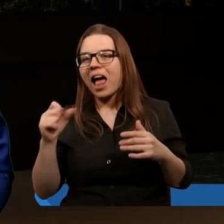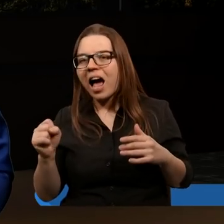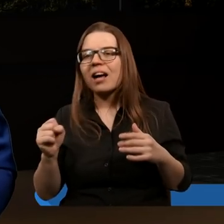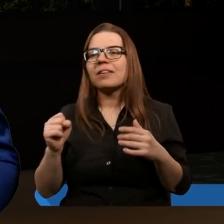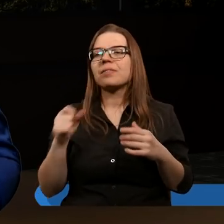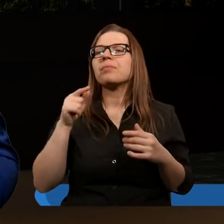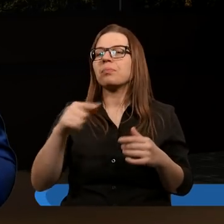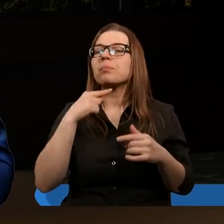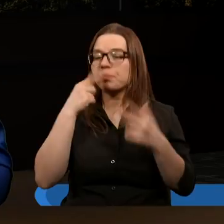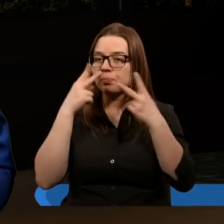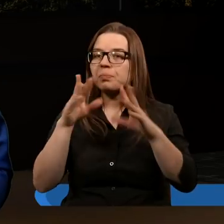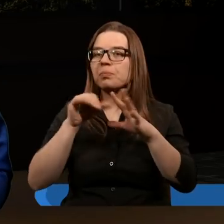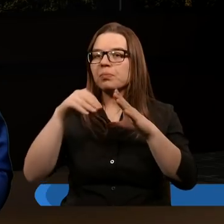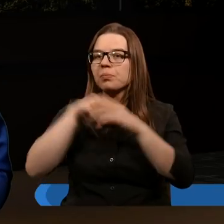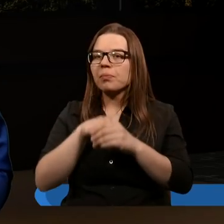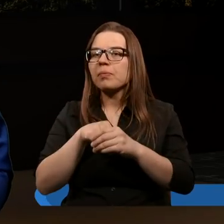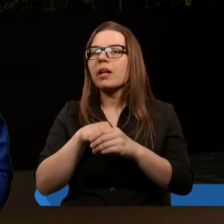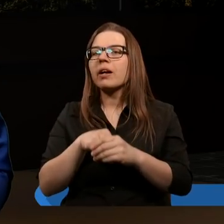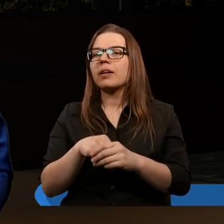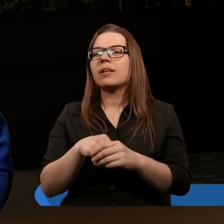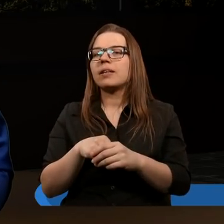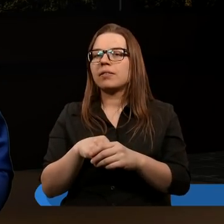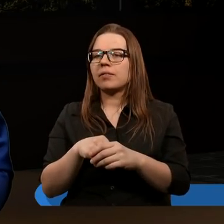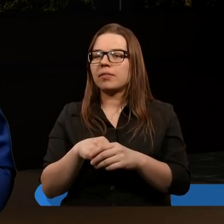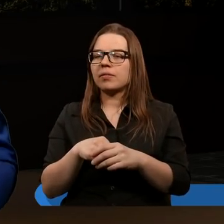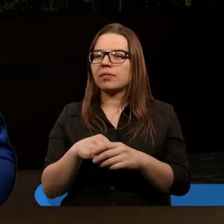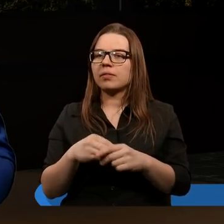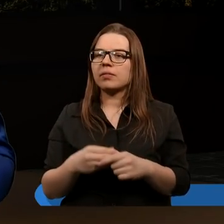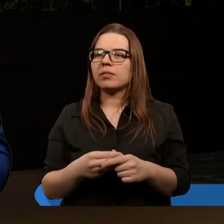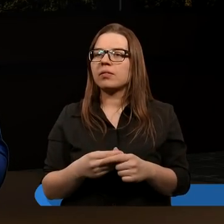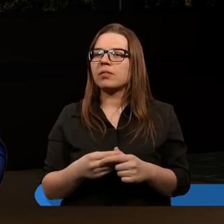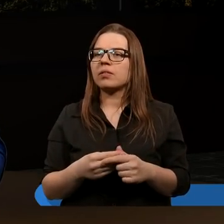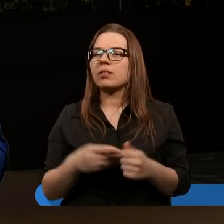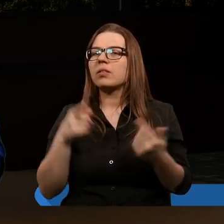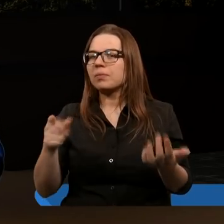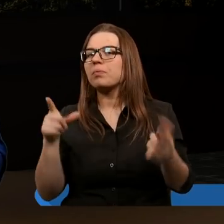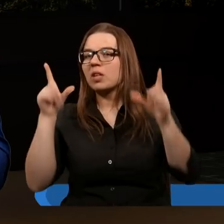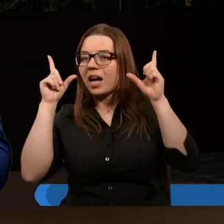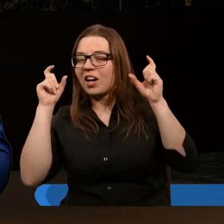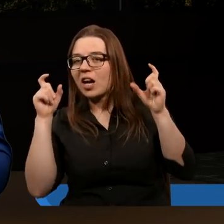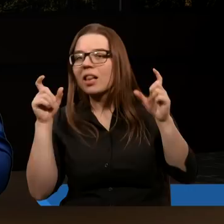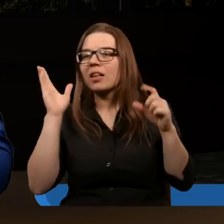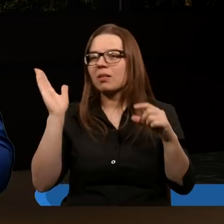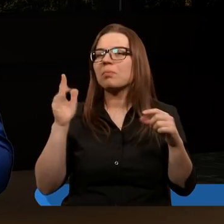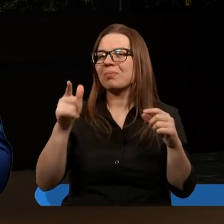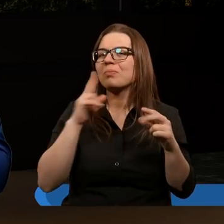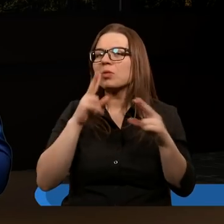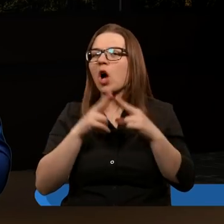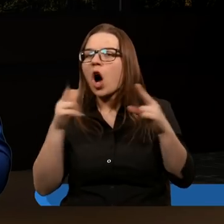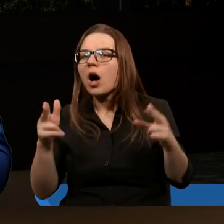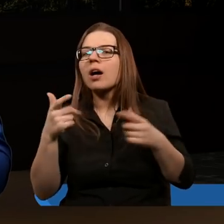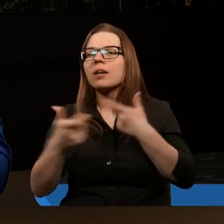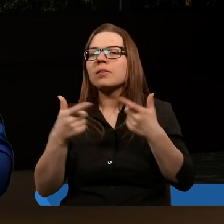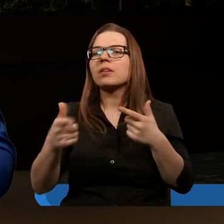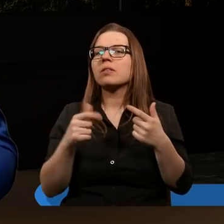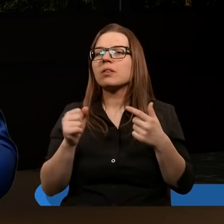jest pokazane, że ten, czyli na czymś szatan będzie miał pewien okres czy też ten